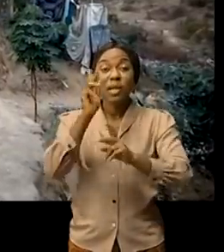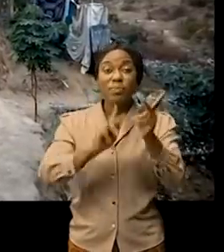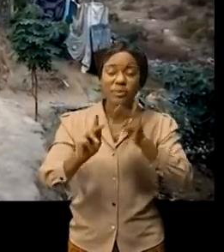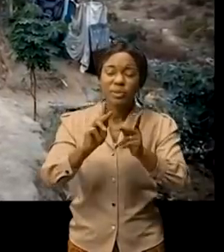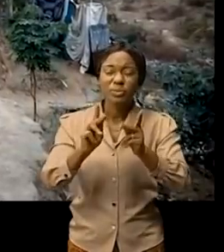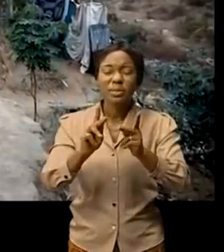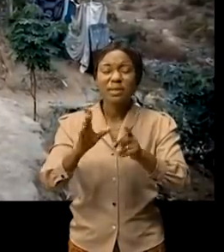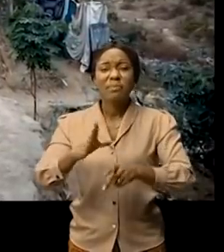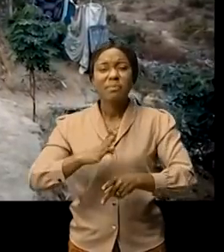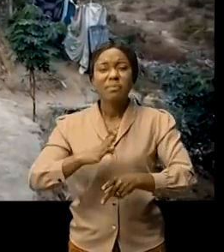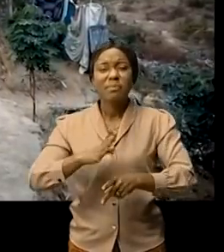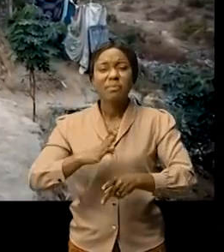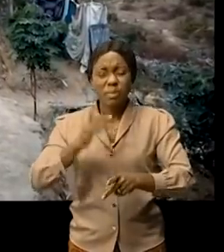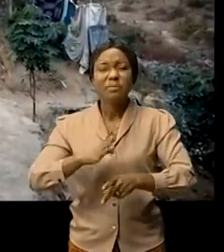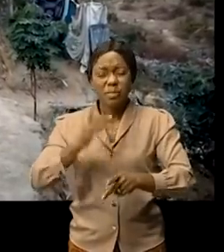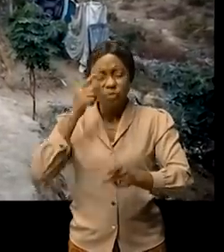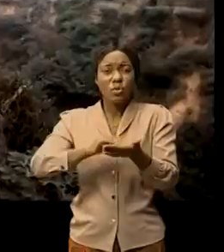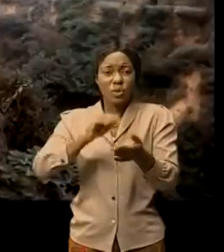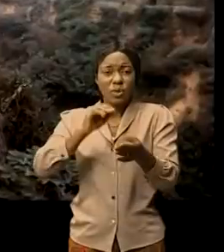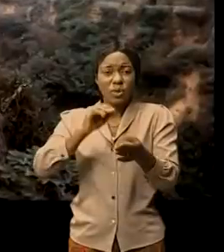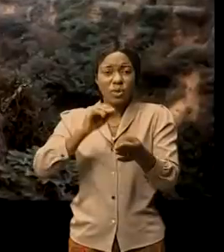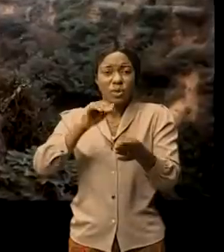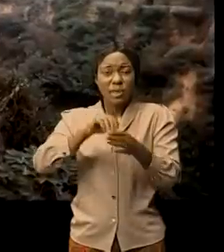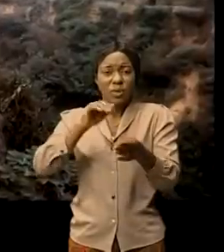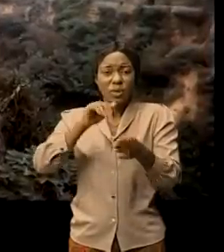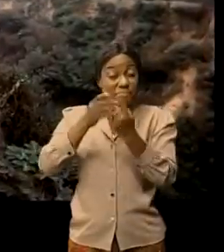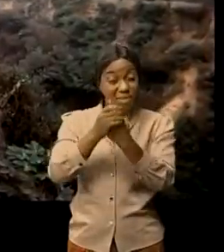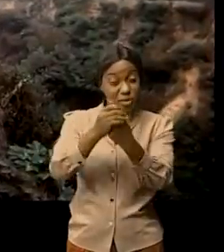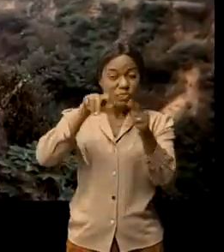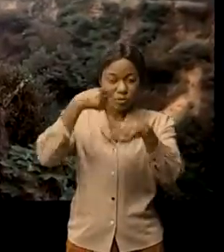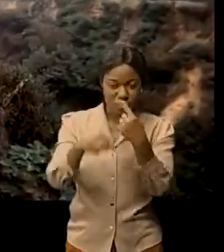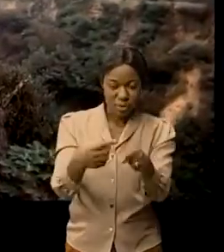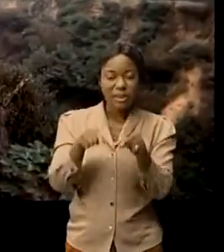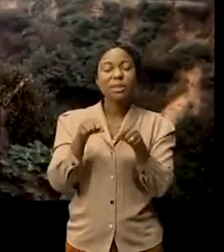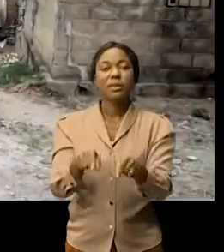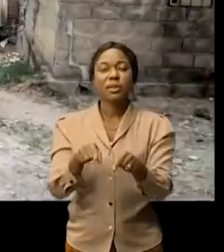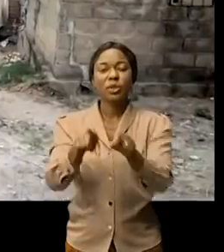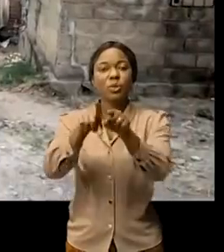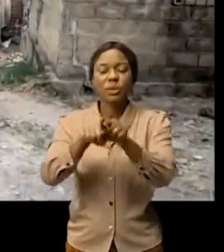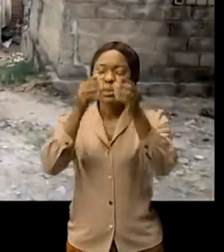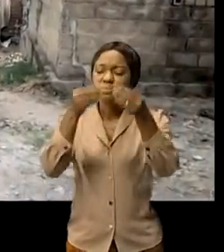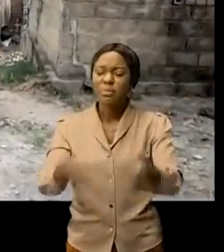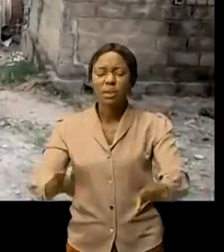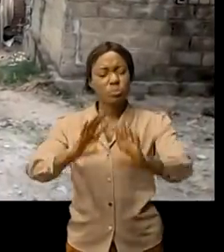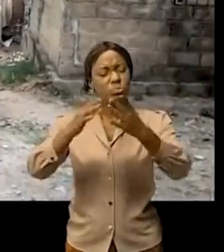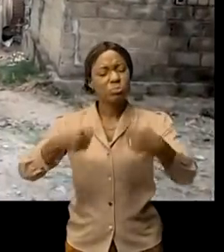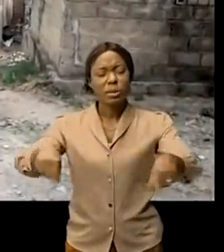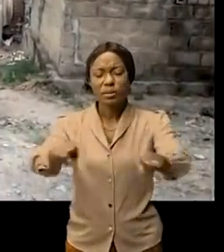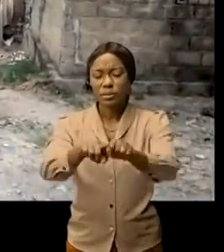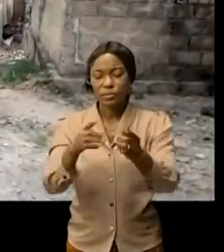encore le drame avec la dame la pluie s'annonce bientôt au risque de perdre leur parcelle